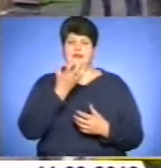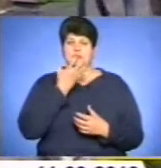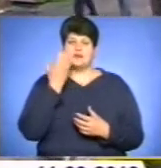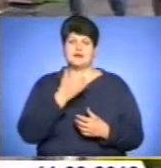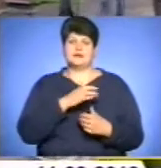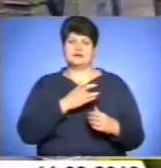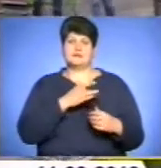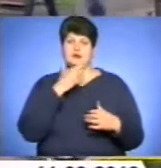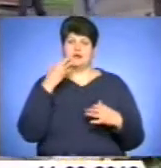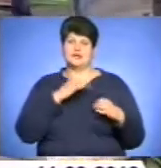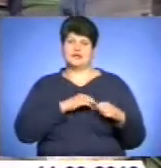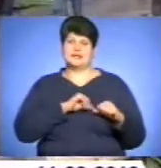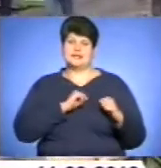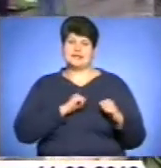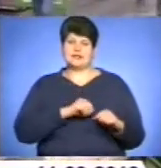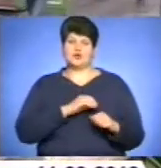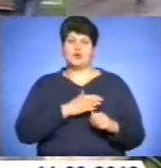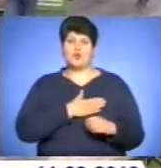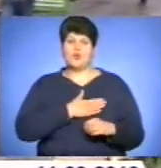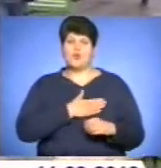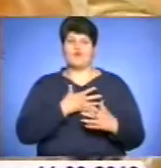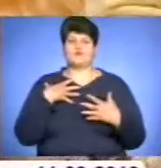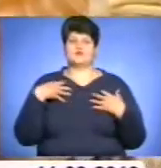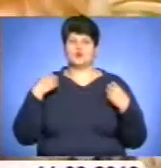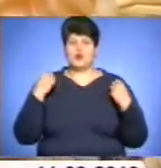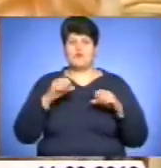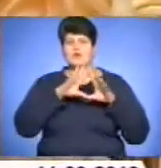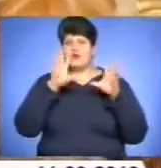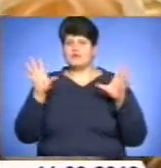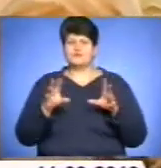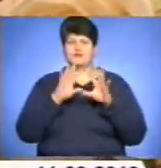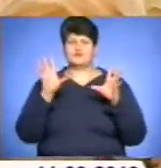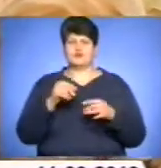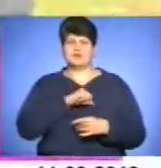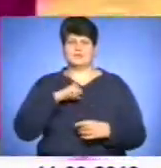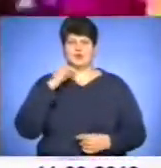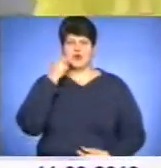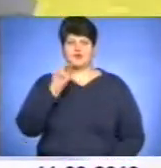сердечного, багато-багато любові, здоров'я, всього-всього найкращого.